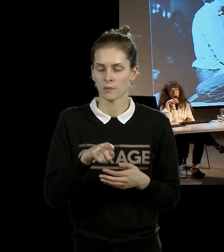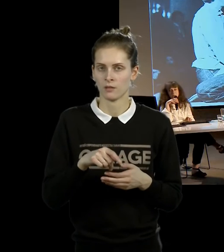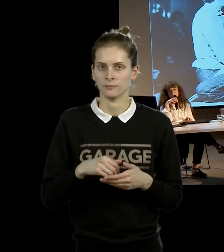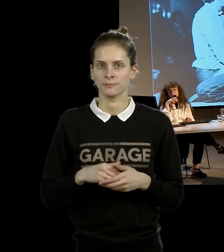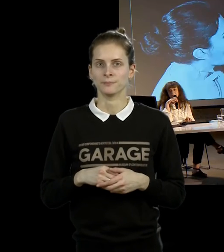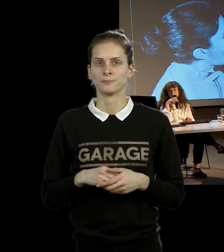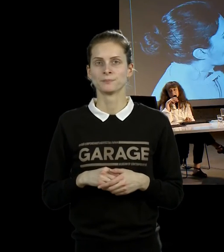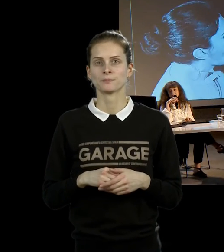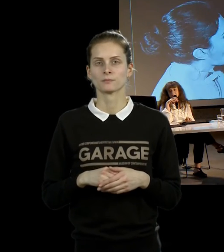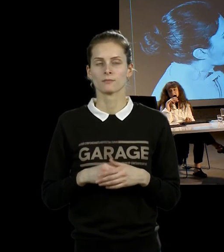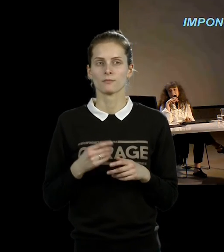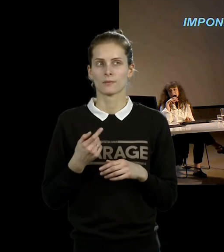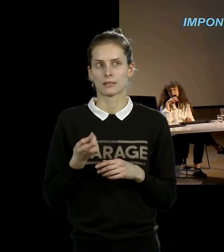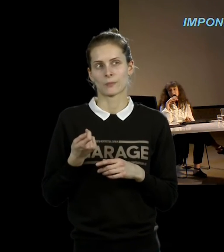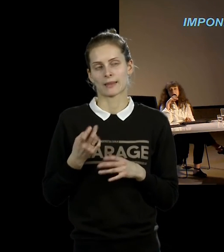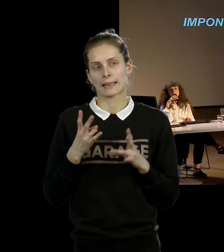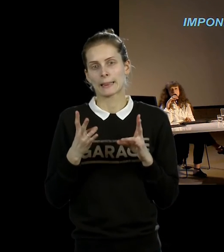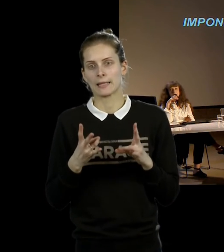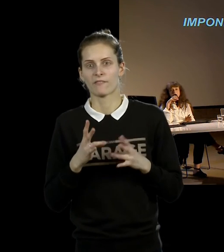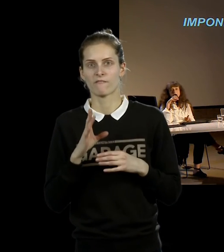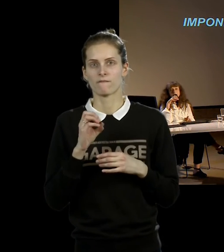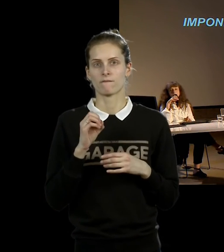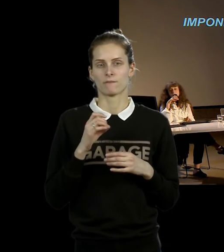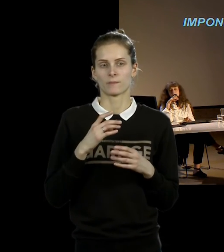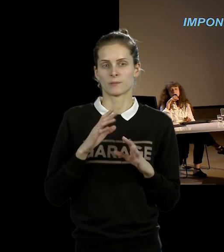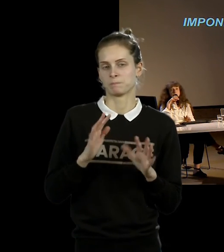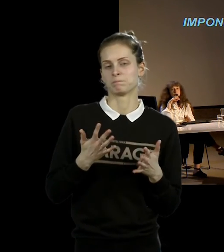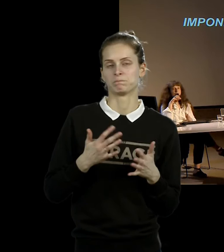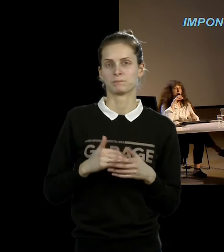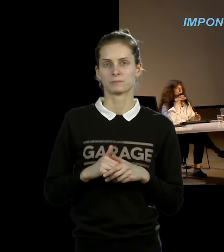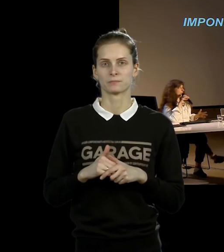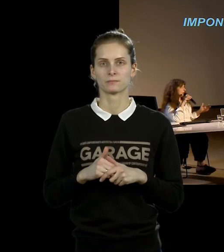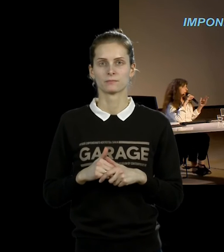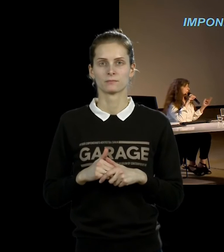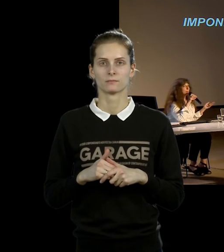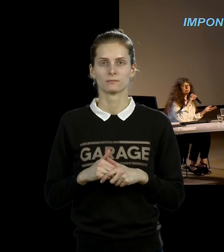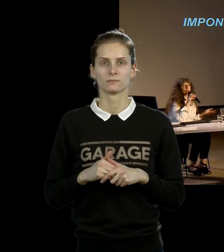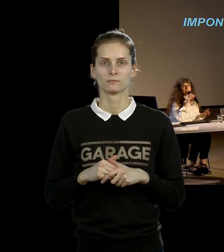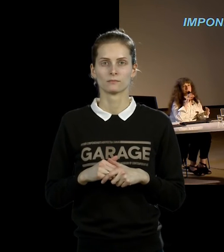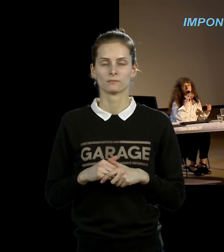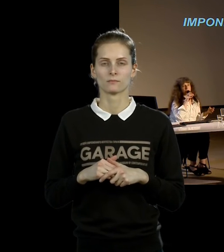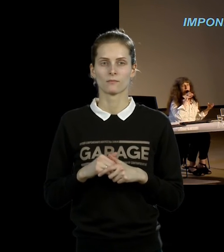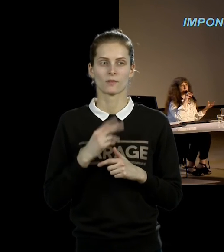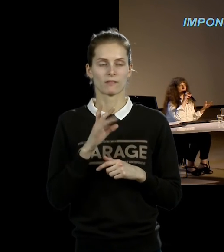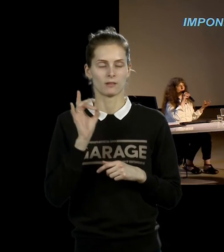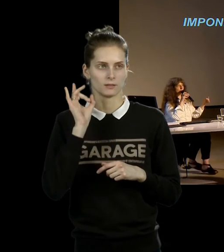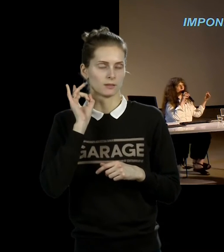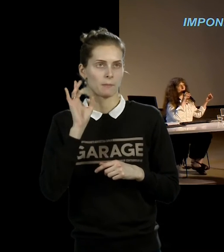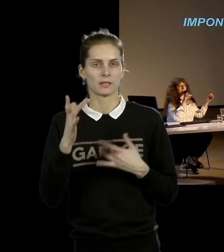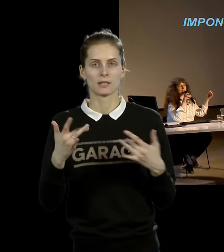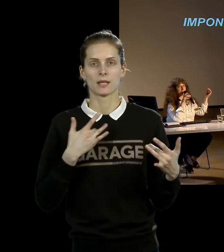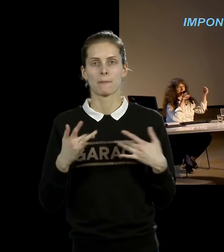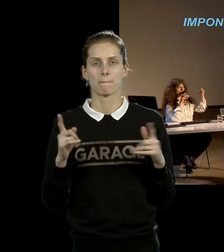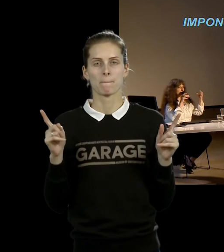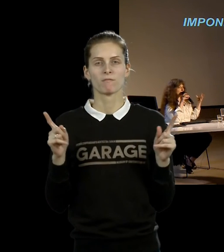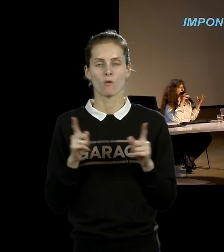такая более сентиментальная версия. Знаменитый перформанс, похожий на чем-то похожий на вот эту замечательную штуку на